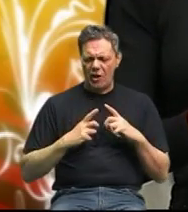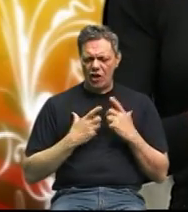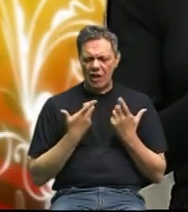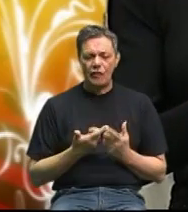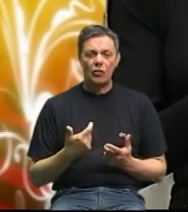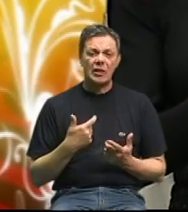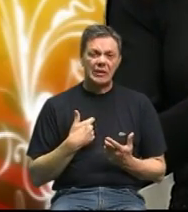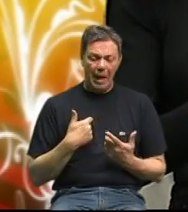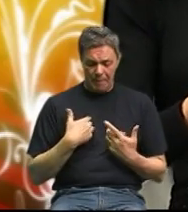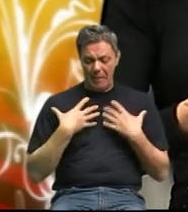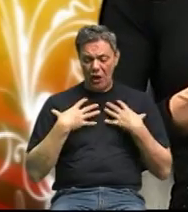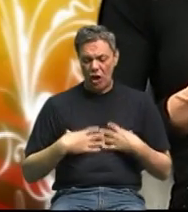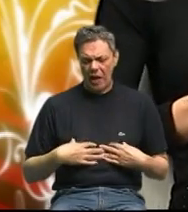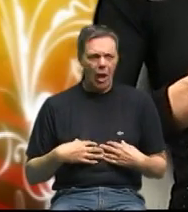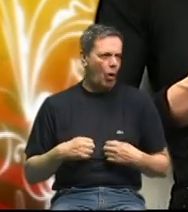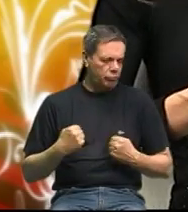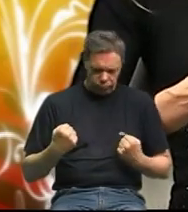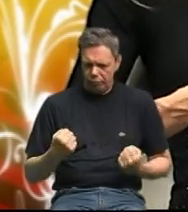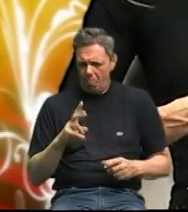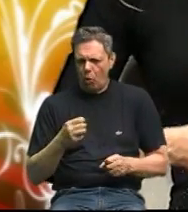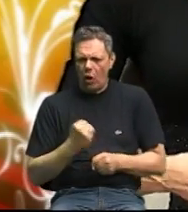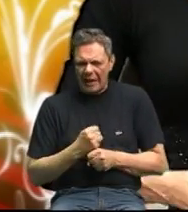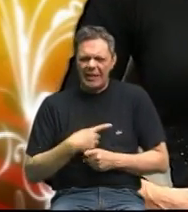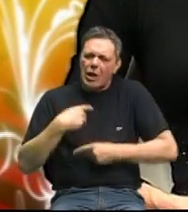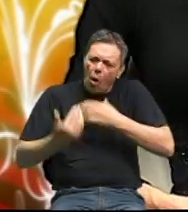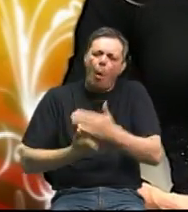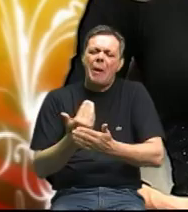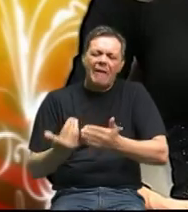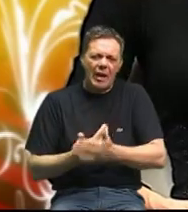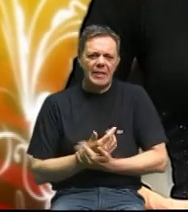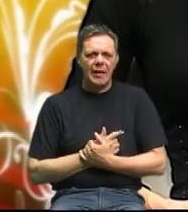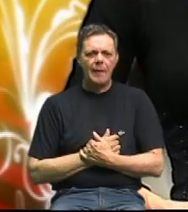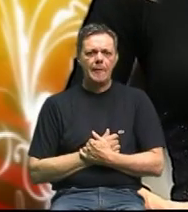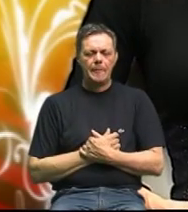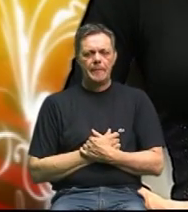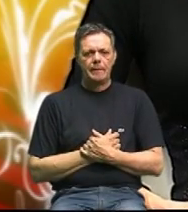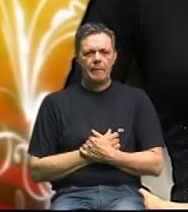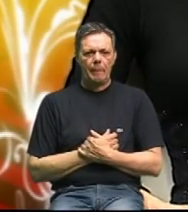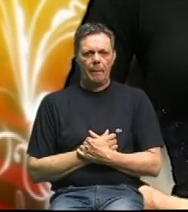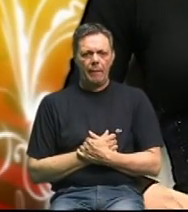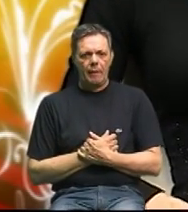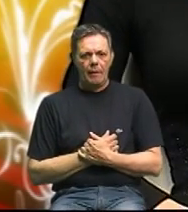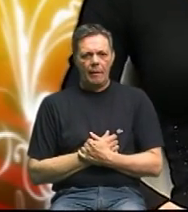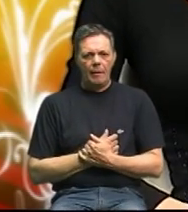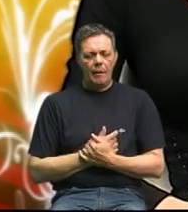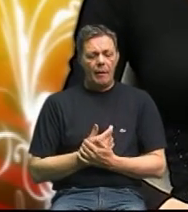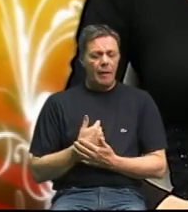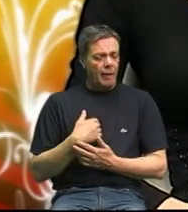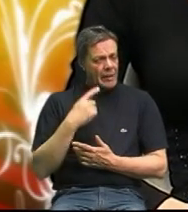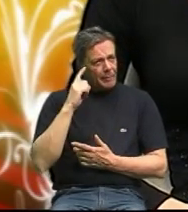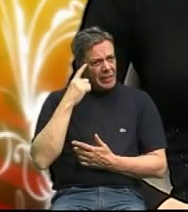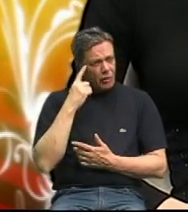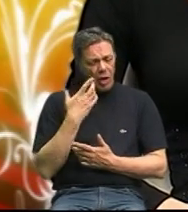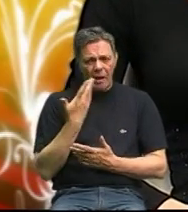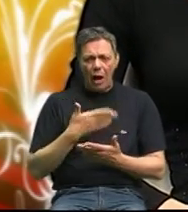da bi naše čelije regenerirali se svaki dan treba nam vitamine minerali i bielančevine ja sam razmišljala